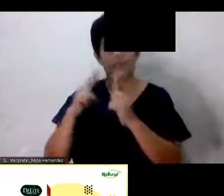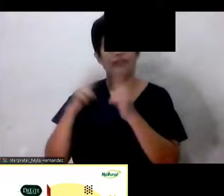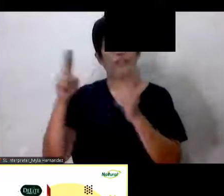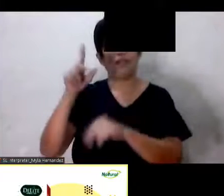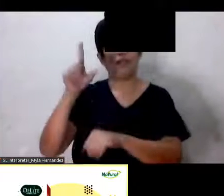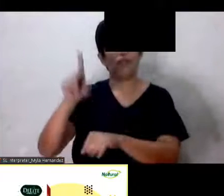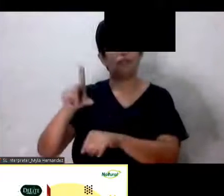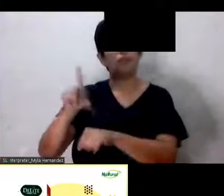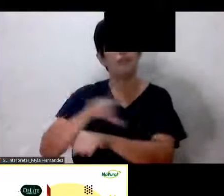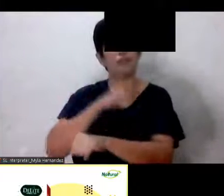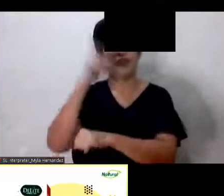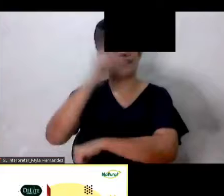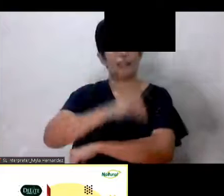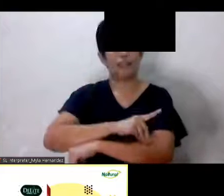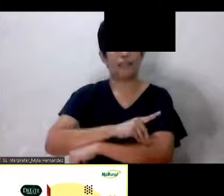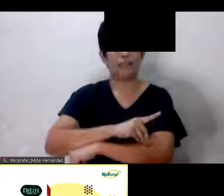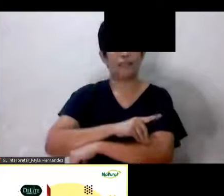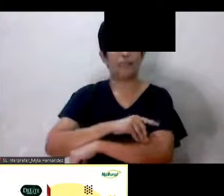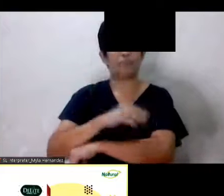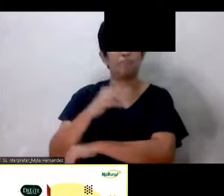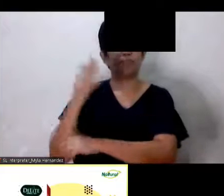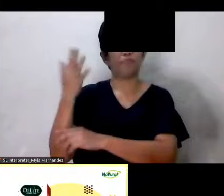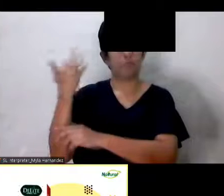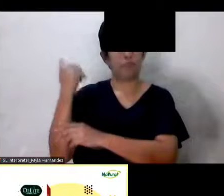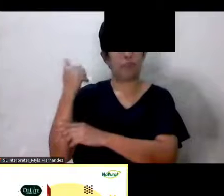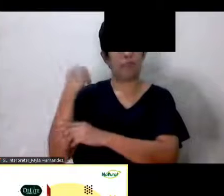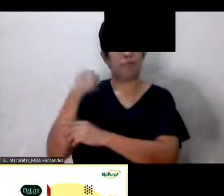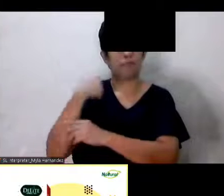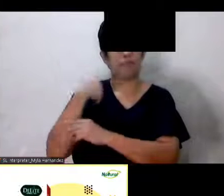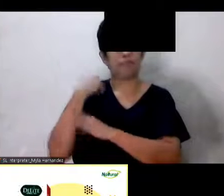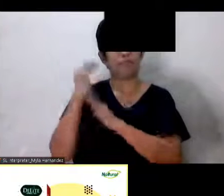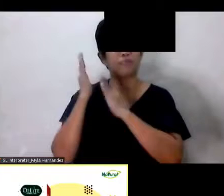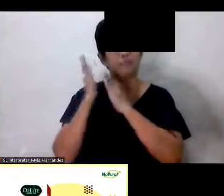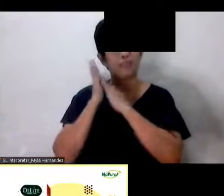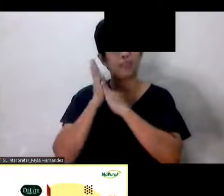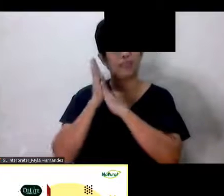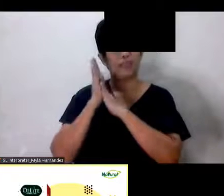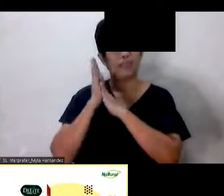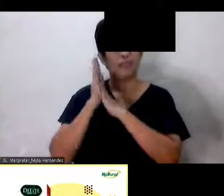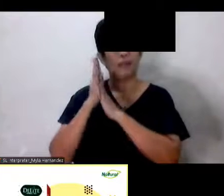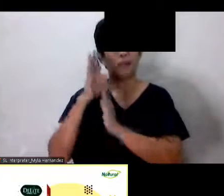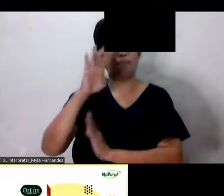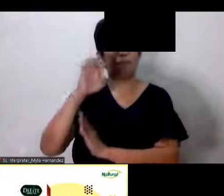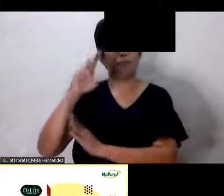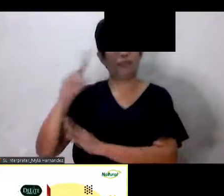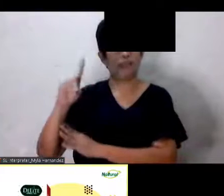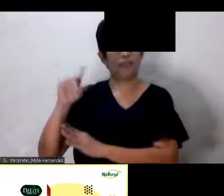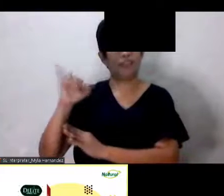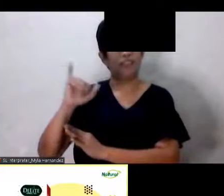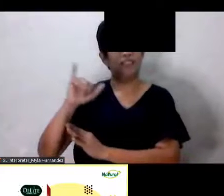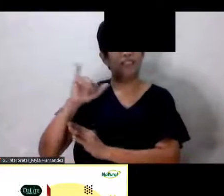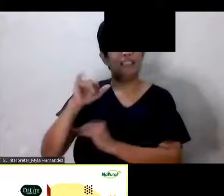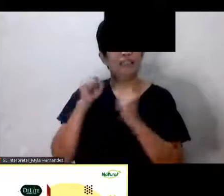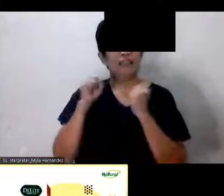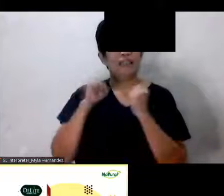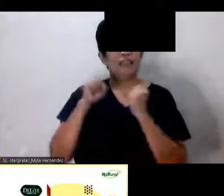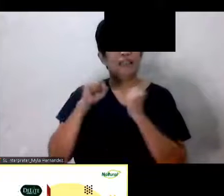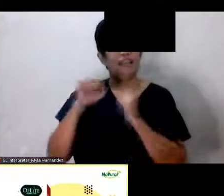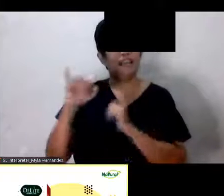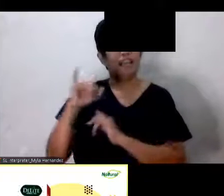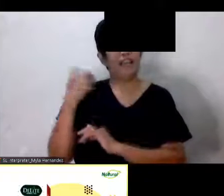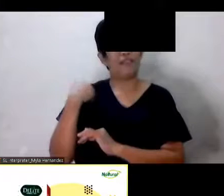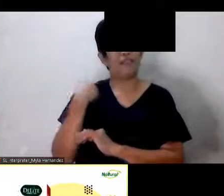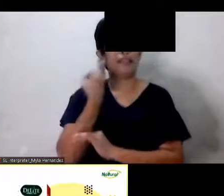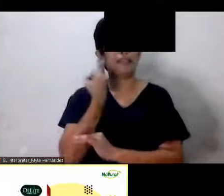and nung higa na ako sa kama medyo gini-ginaw na ako kala ko may sinat na talaga ako nun medyo